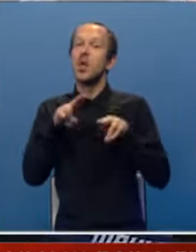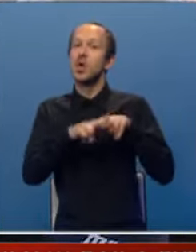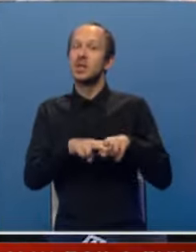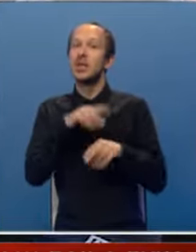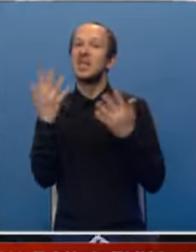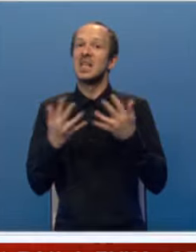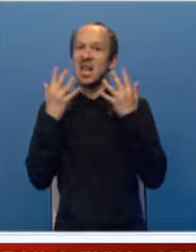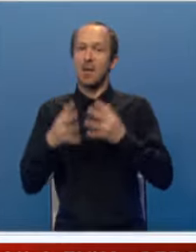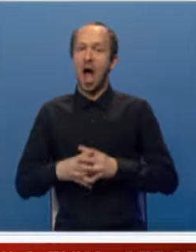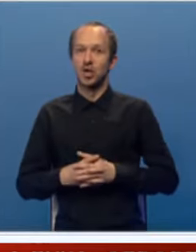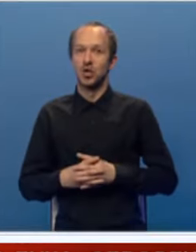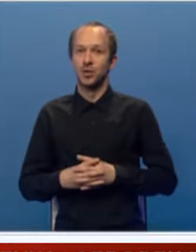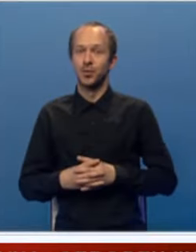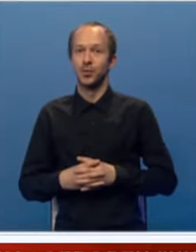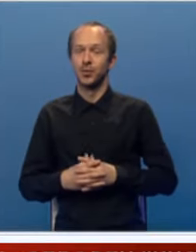ostanu decenijama.